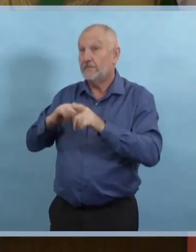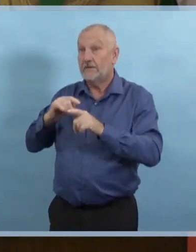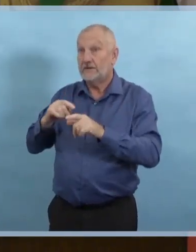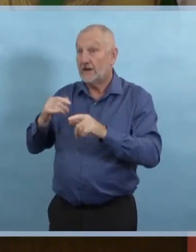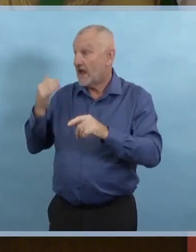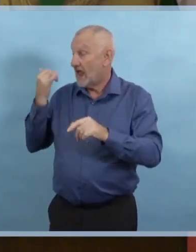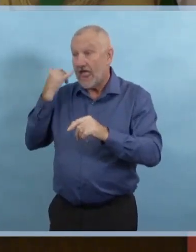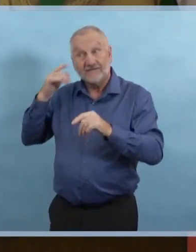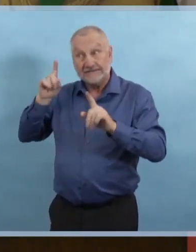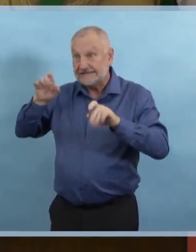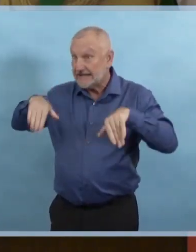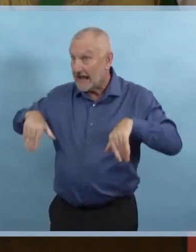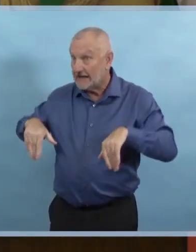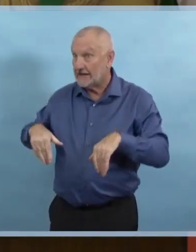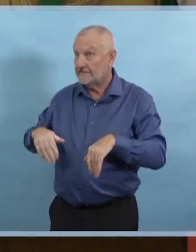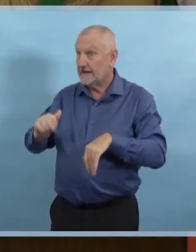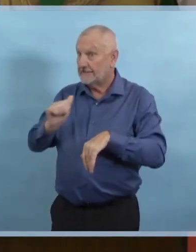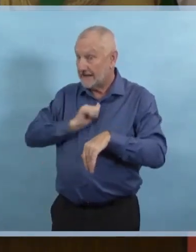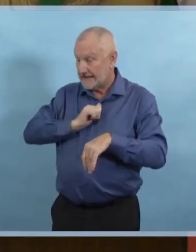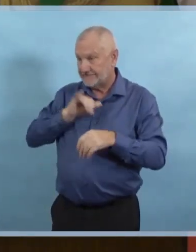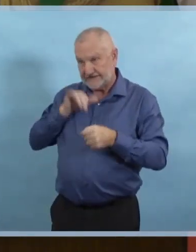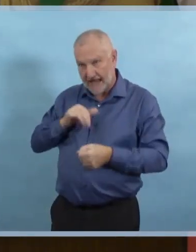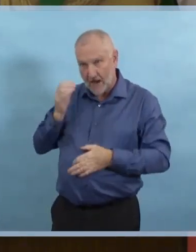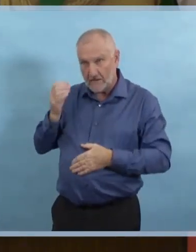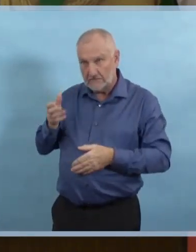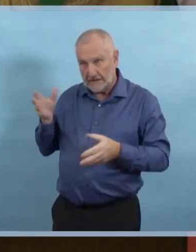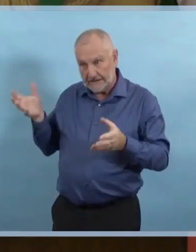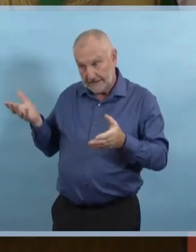Nous savons que la saison de la grippe s'en vient.